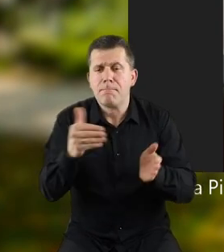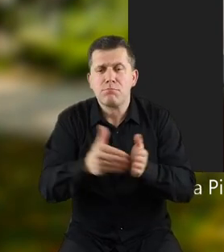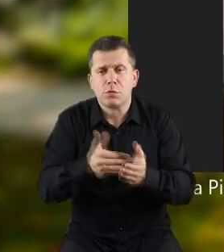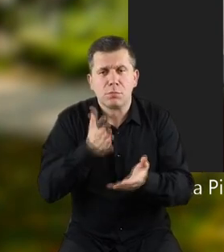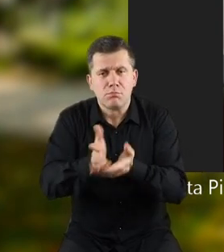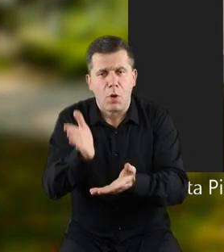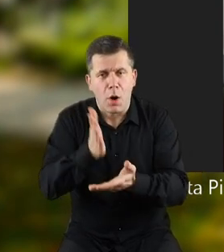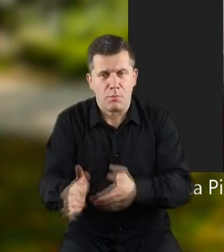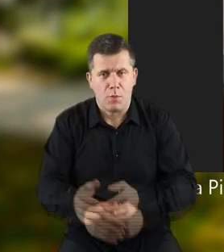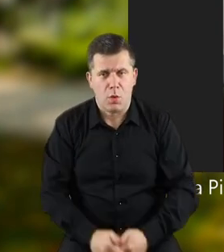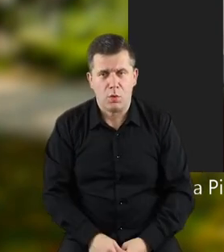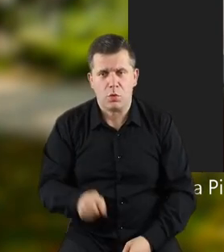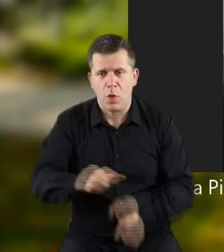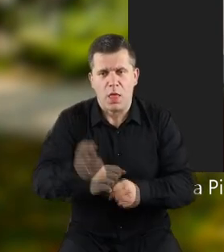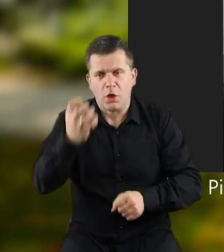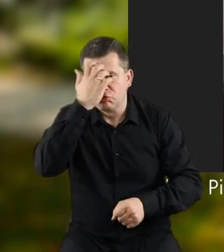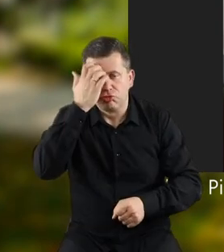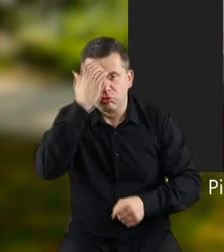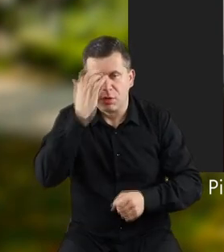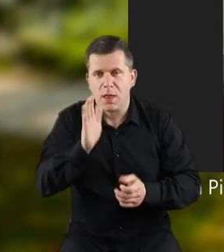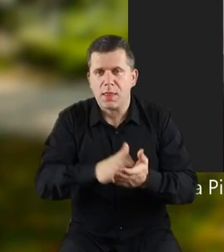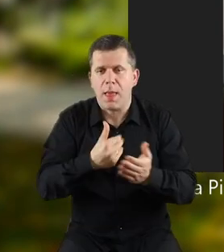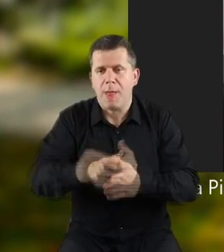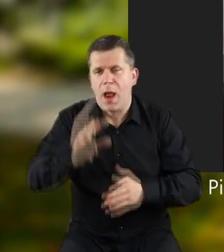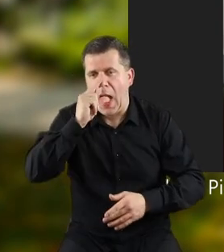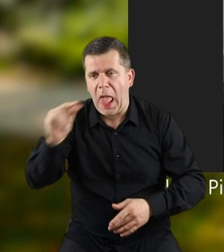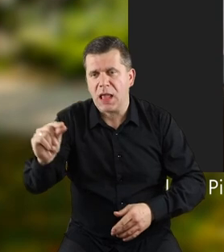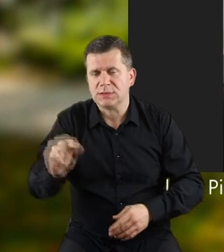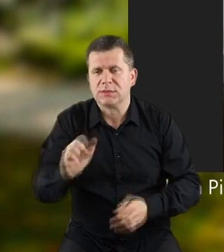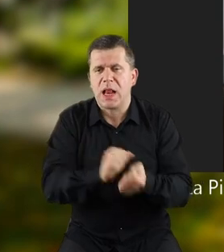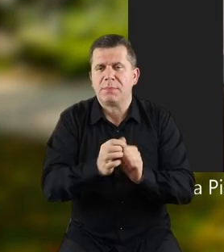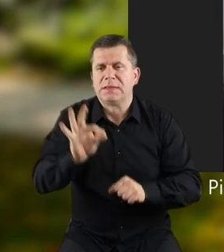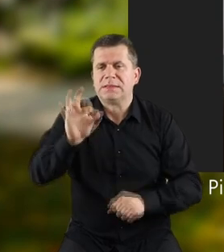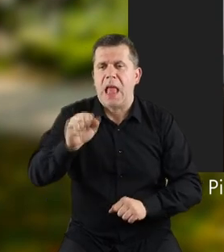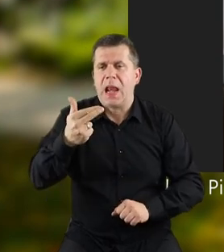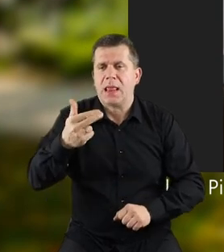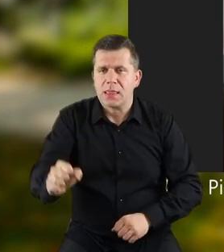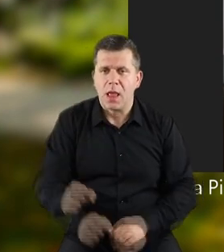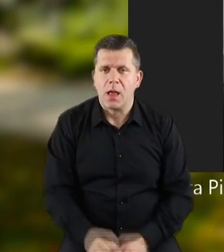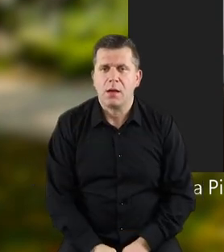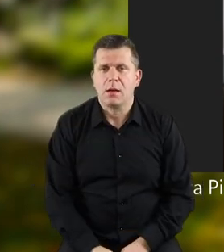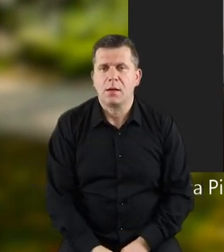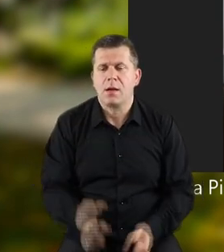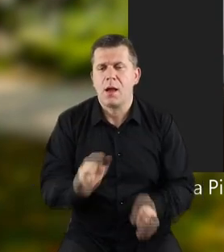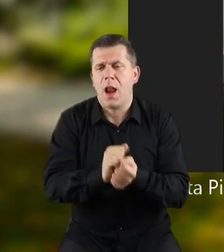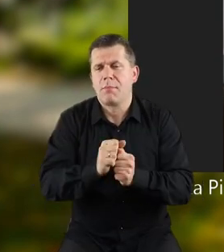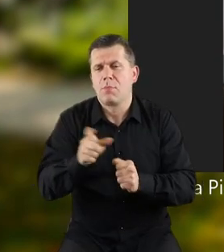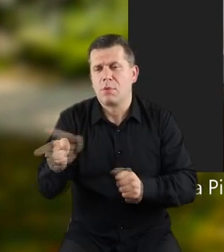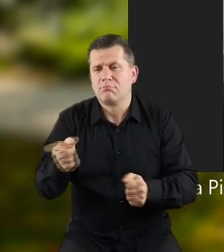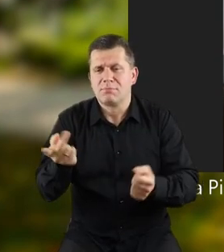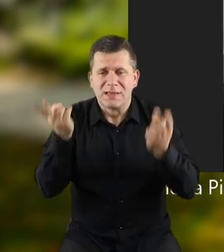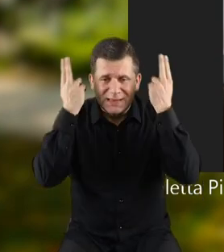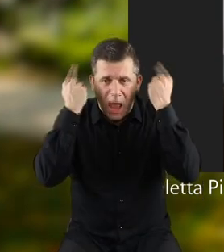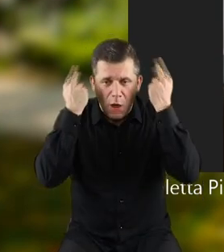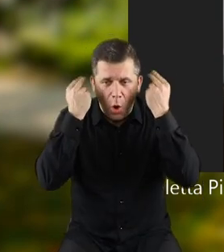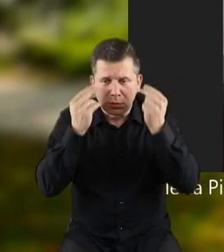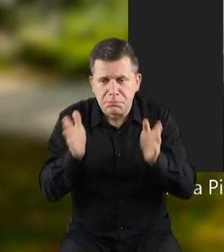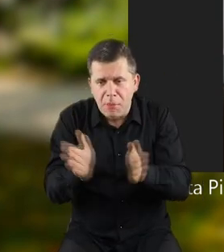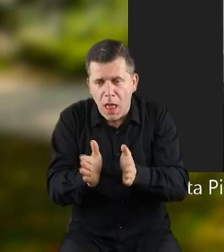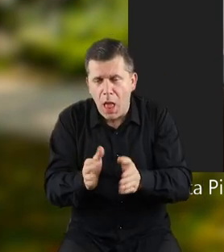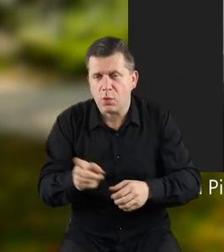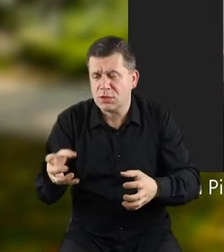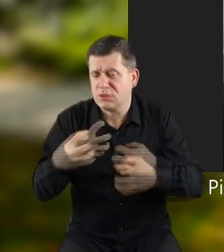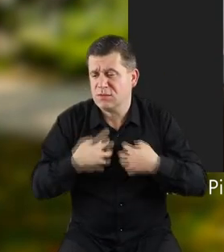które potrzebują pomocy i są to dzikie zwierzęta, na przykład lis, czy sarna, czy zajączek nawet mały,